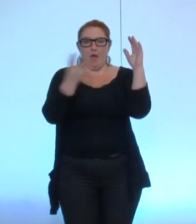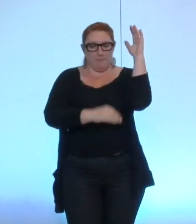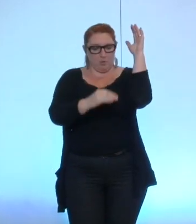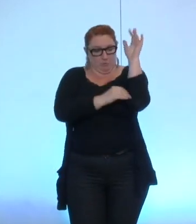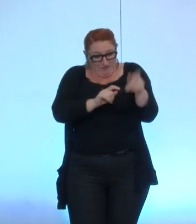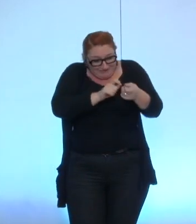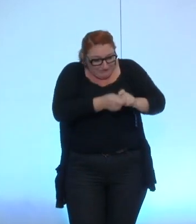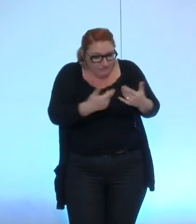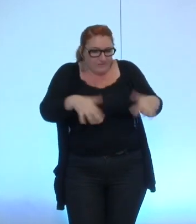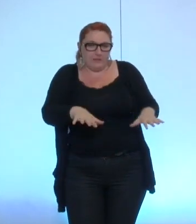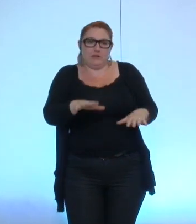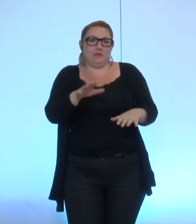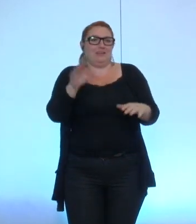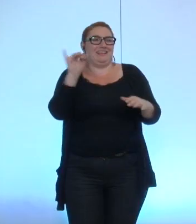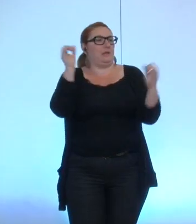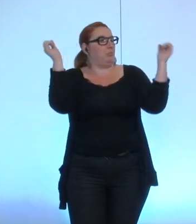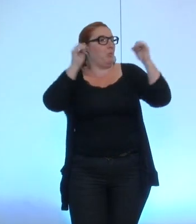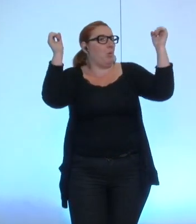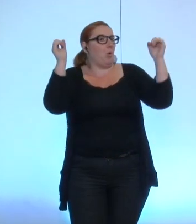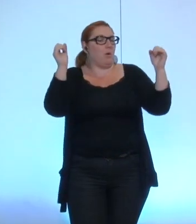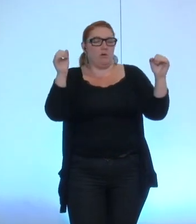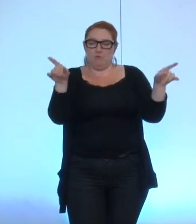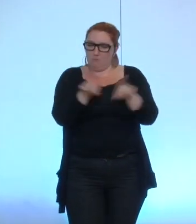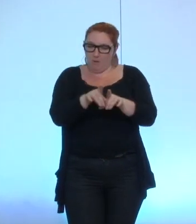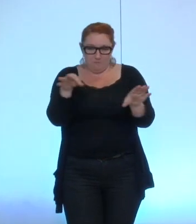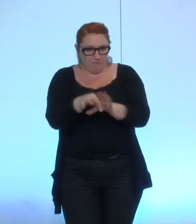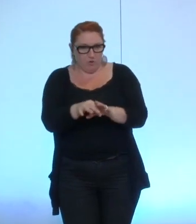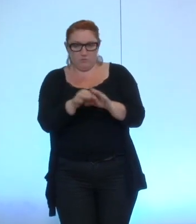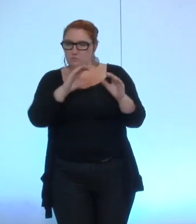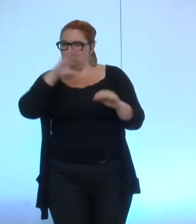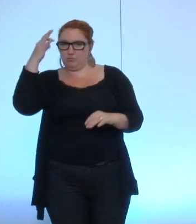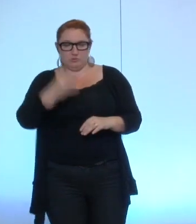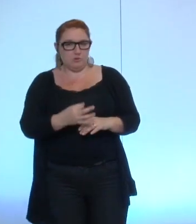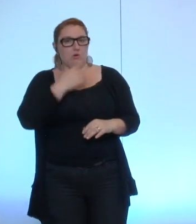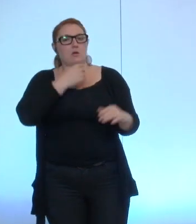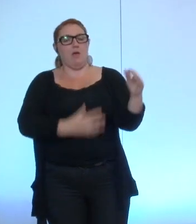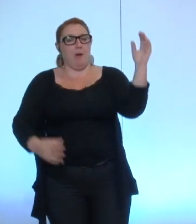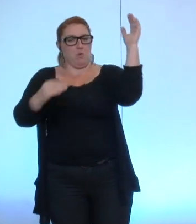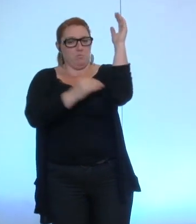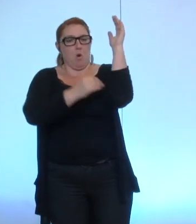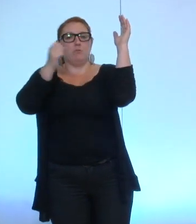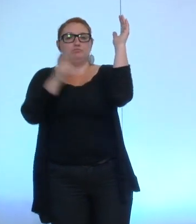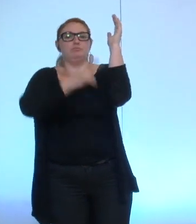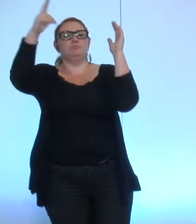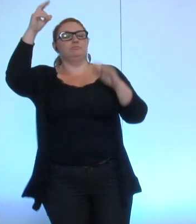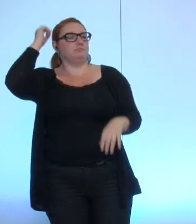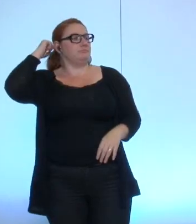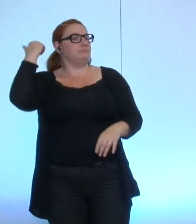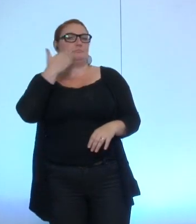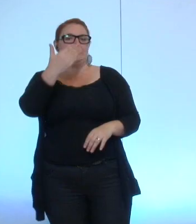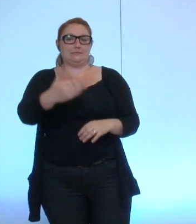ainsi sous-amendé qui est pour même vote unanimité et cet amendement est donc adopté merci